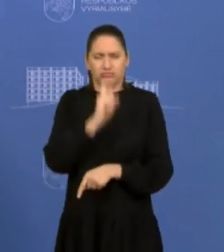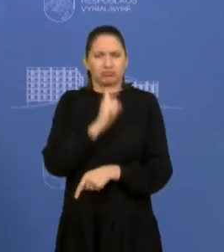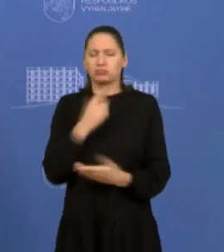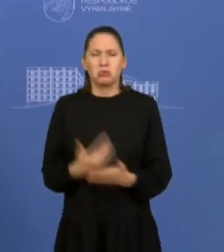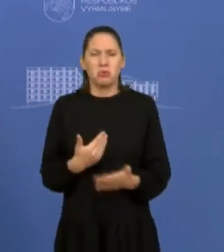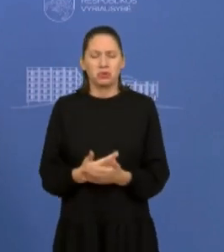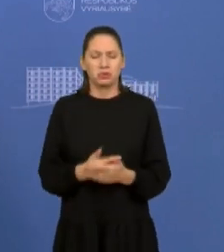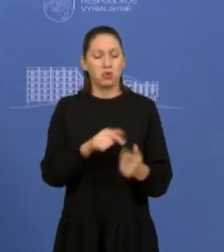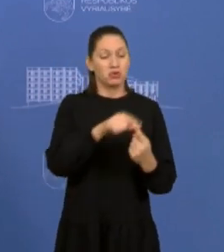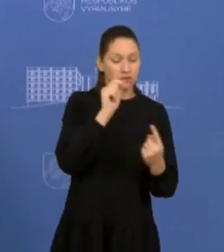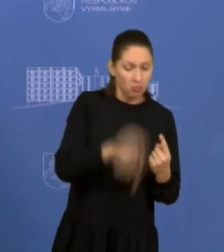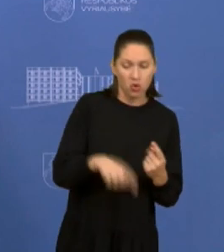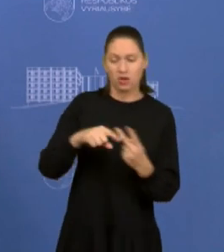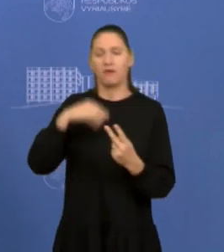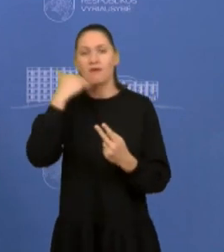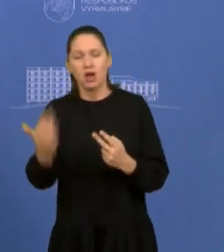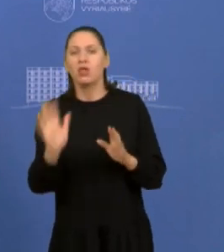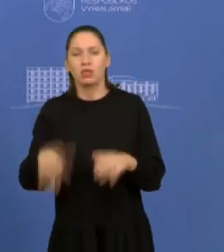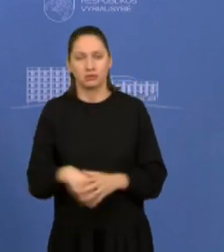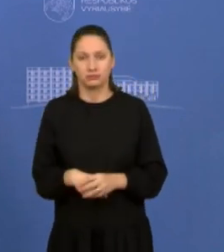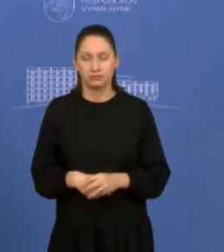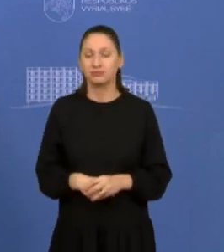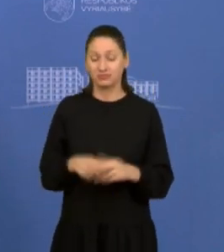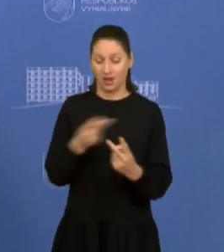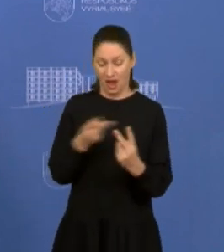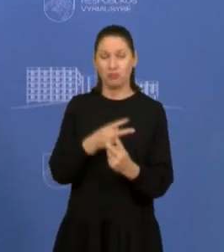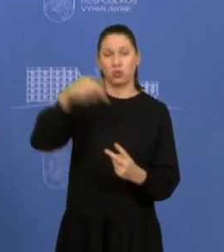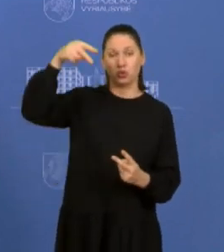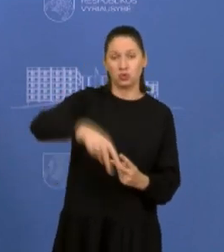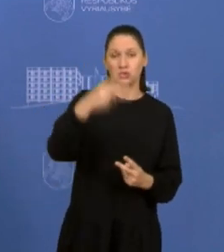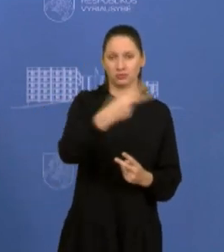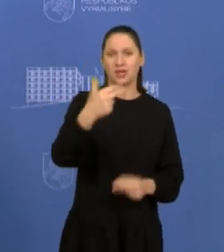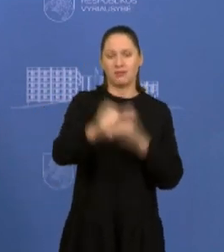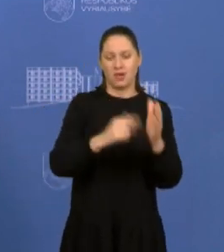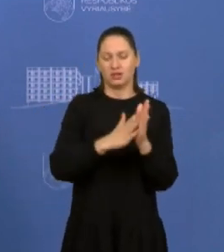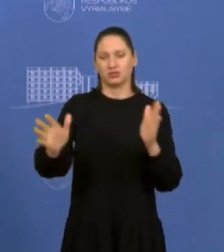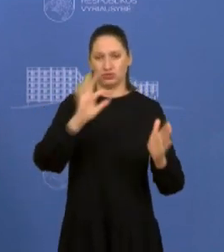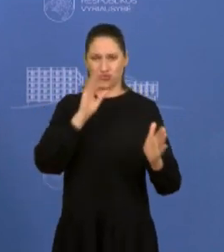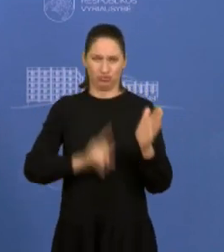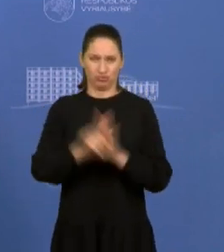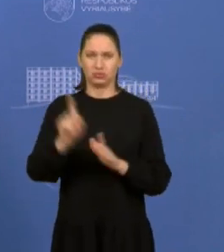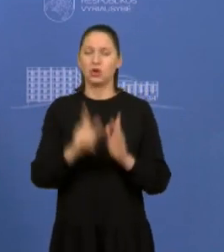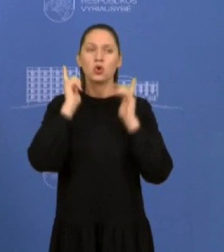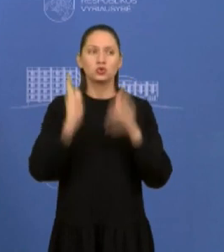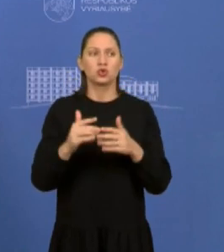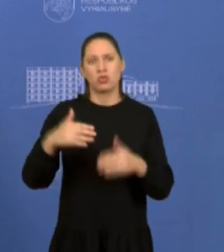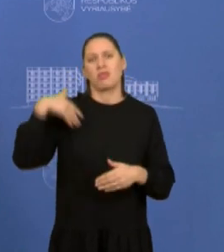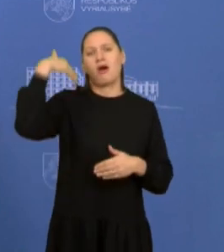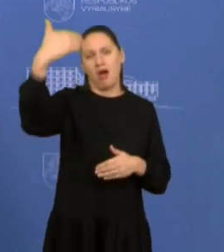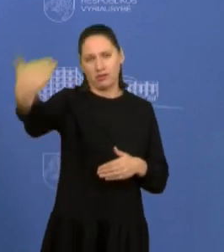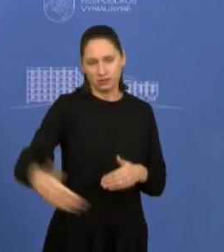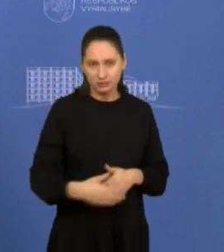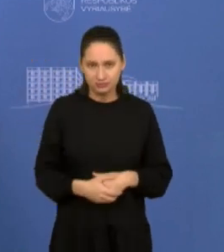vienas kažkuris vėliau būti? Abu jie įsigalioja 2023 metais, tai yra pakankamai toli į ateitį.